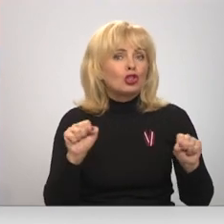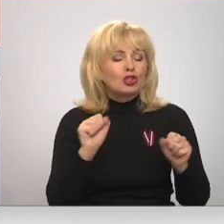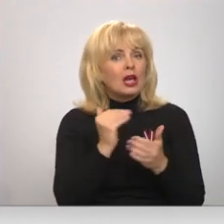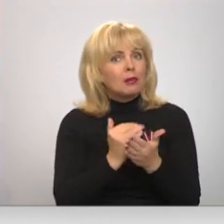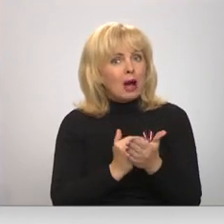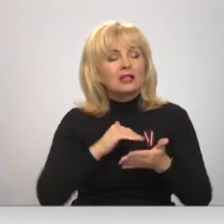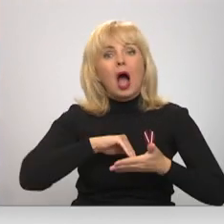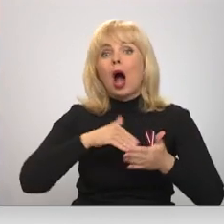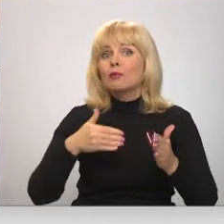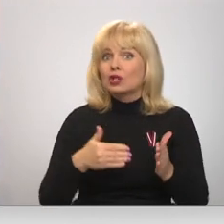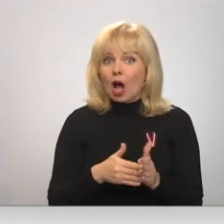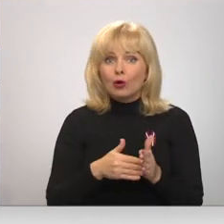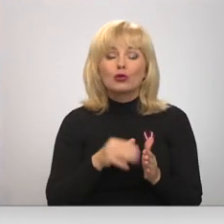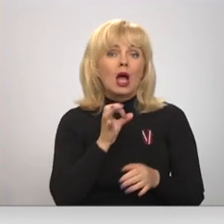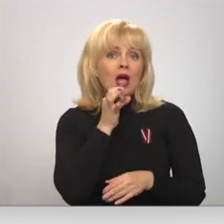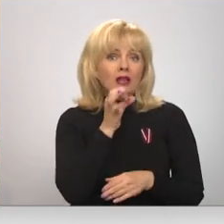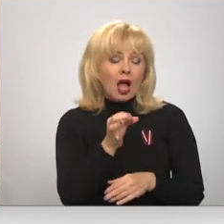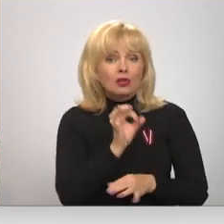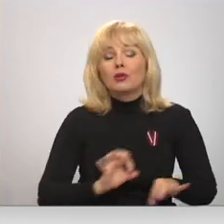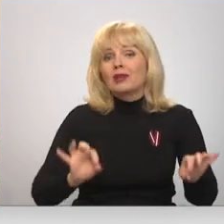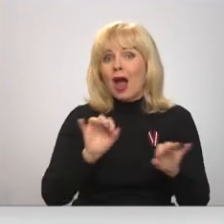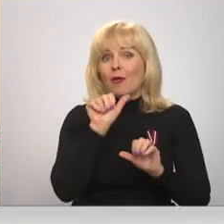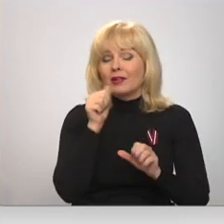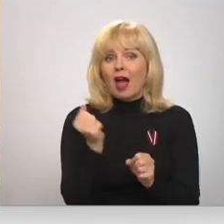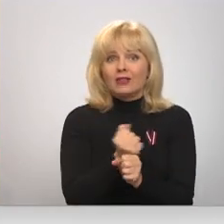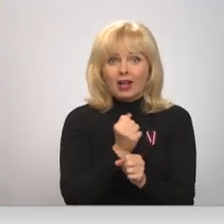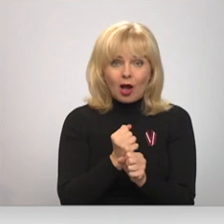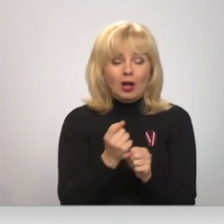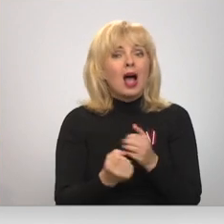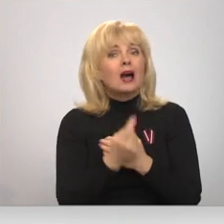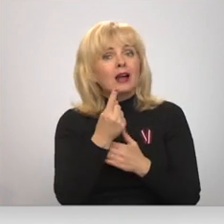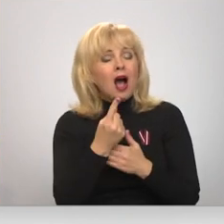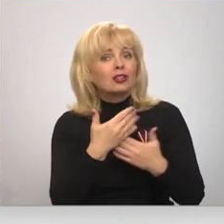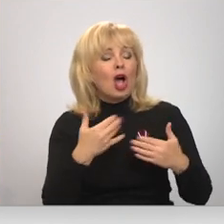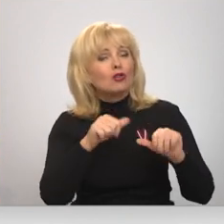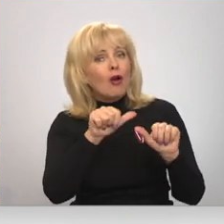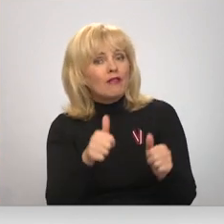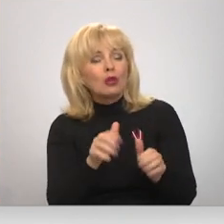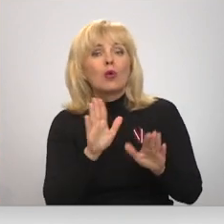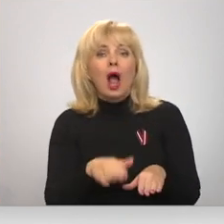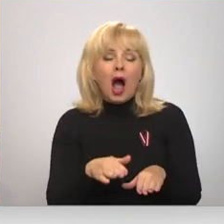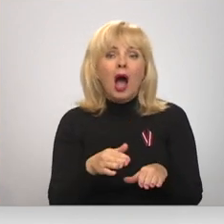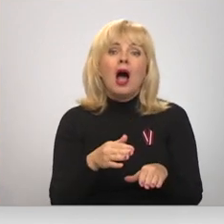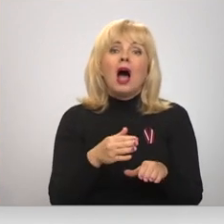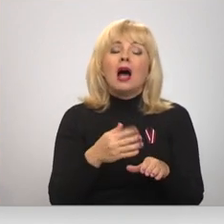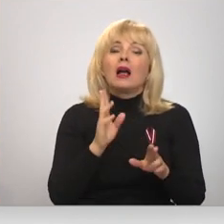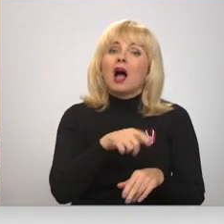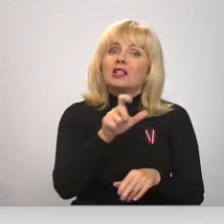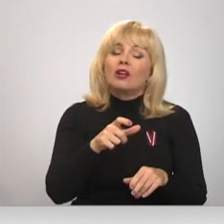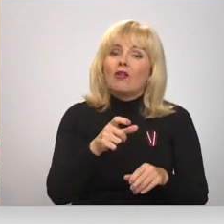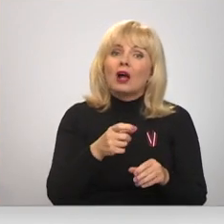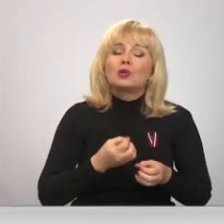Potēcībā tieši tas, mums teica, jūs neko nevarētu darīt. Mums liek ir ast ļoti daudz veidus, kā mēs varam darīt, kā iedvesmo cilvēkus,